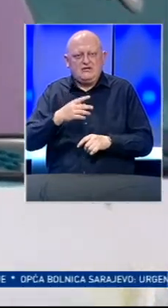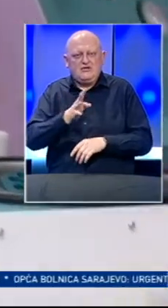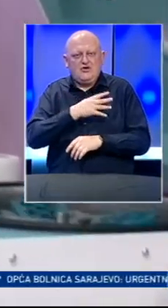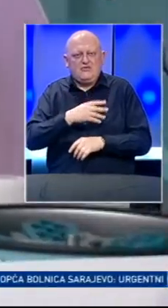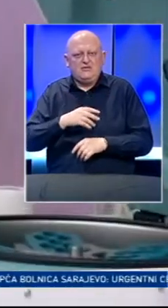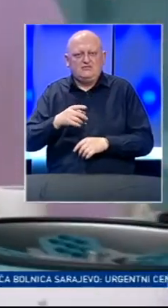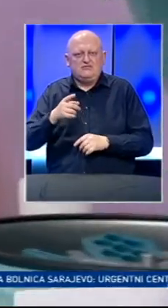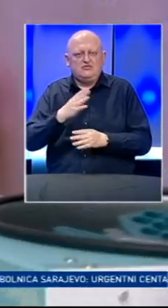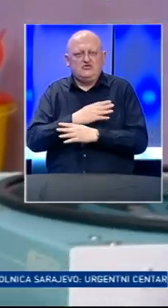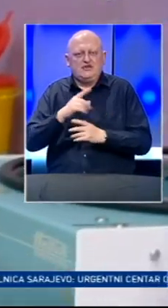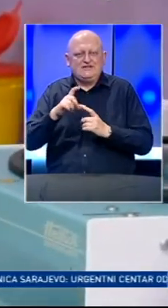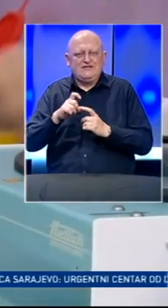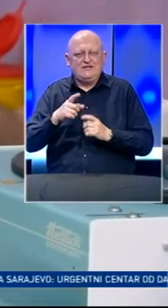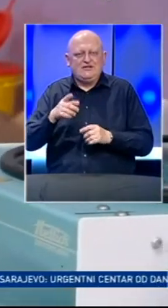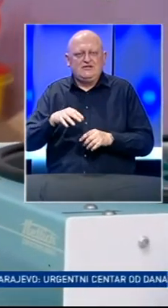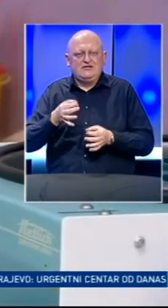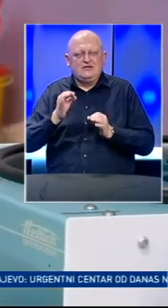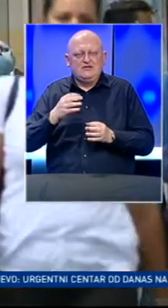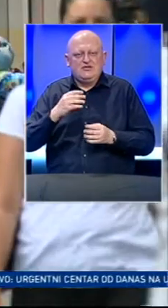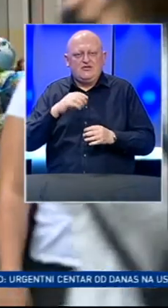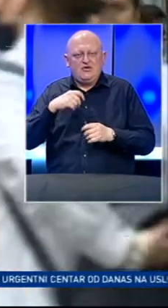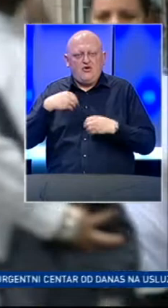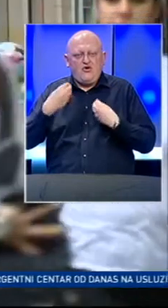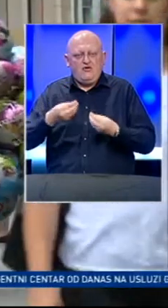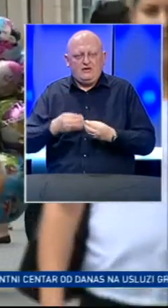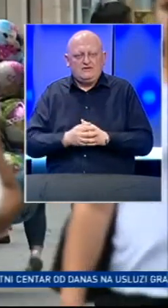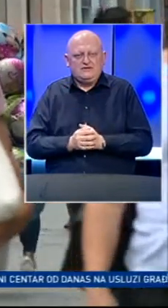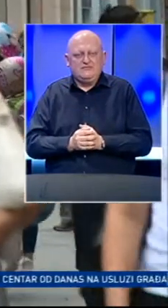komandant stožera Zoran Stevanović na izvanrednoj konferenciji.